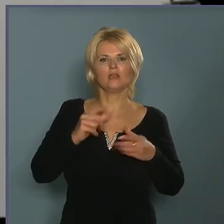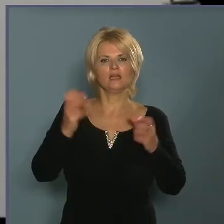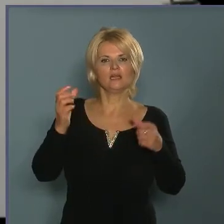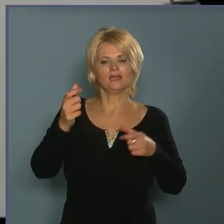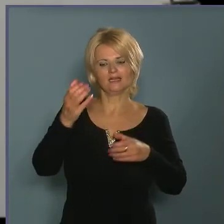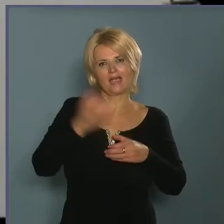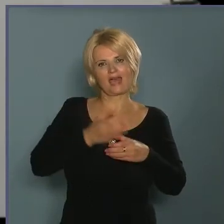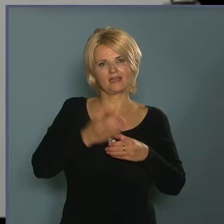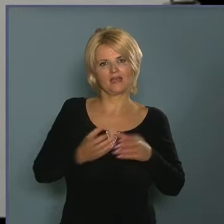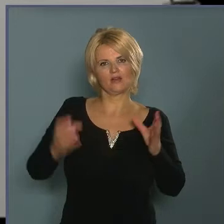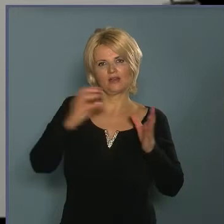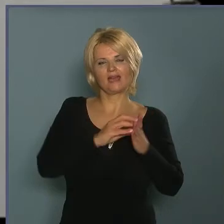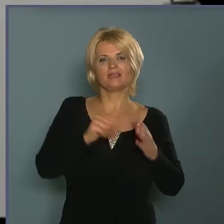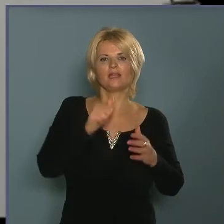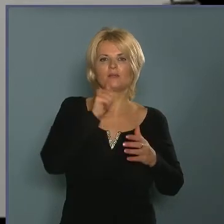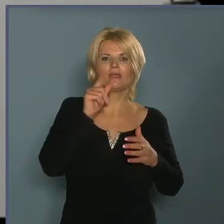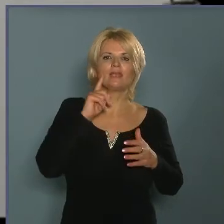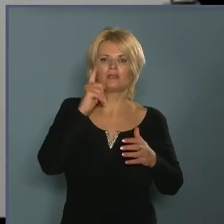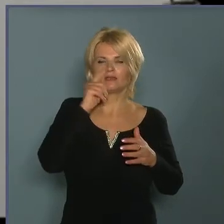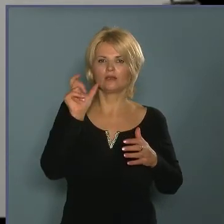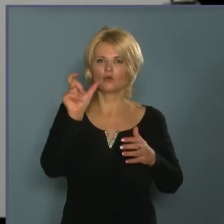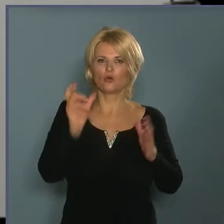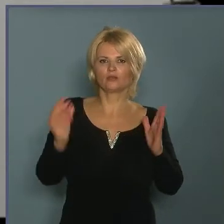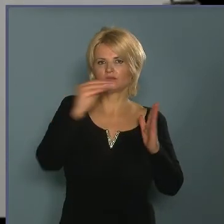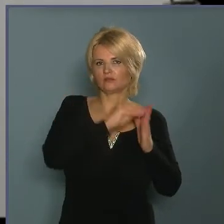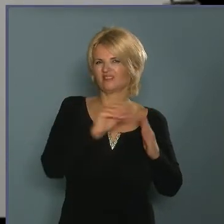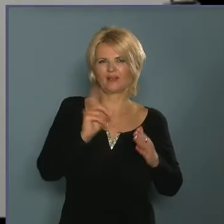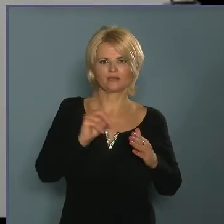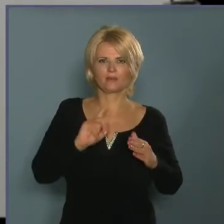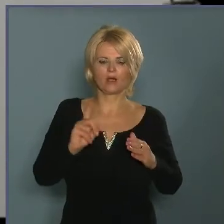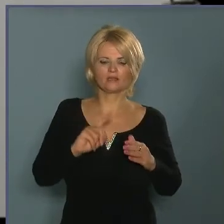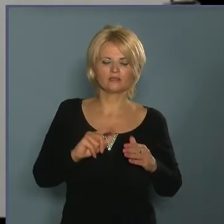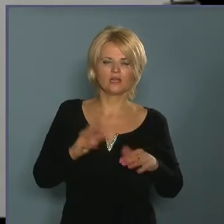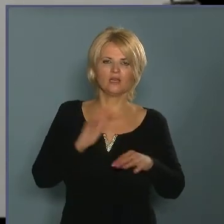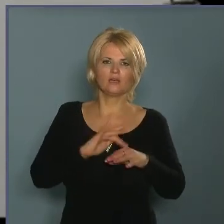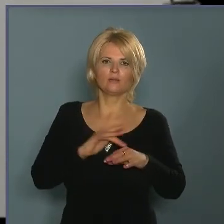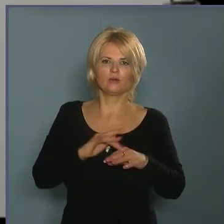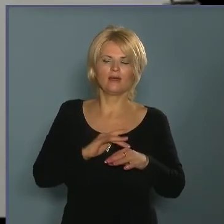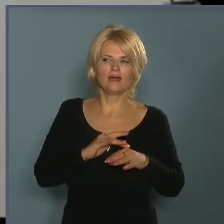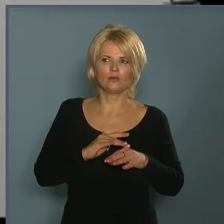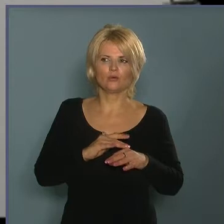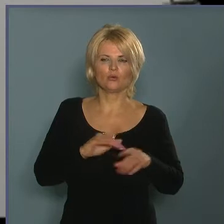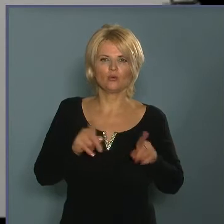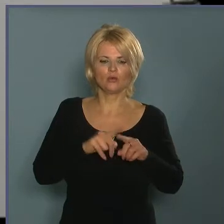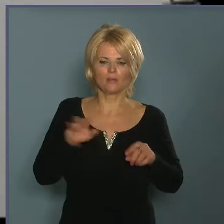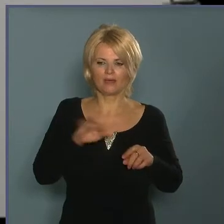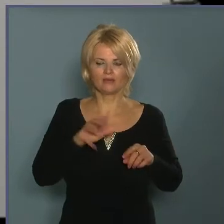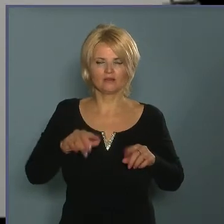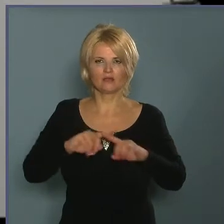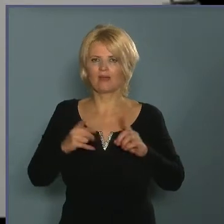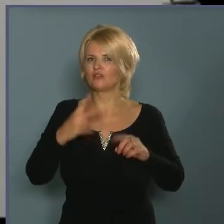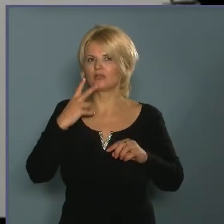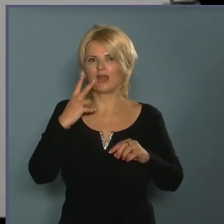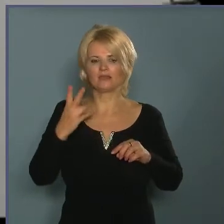amit számtalanszor elmondunk, vigyázzunk rá, magát a PIN kódot úgy próbáljuk a terminálnál rögzíteni, hogy más ne láthassa, ne